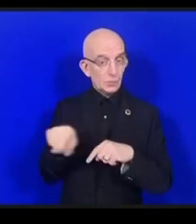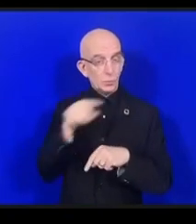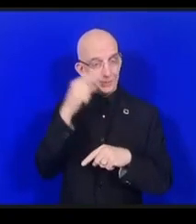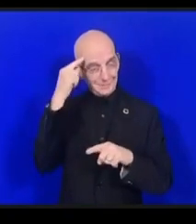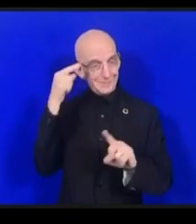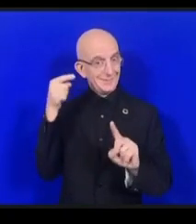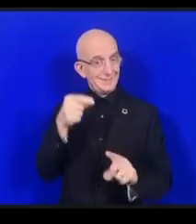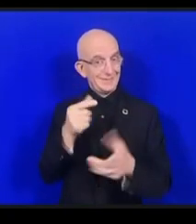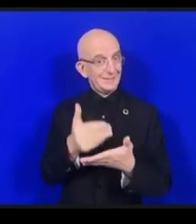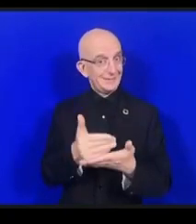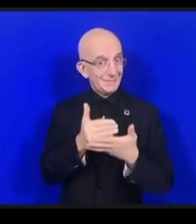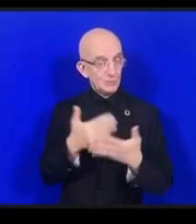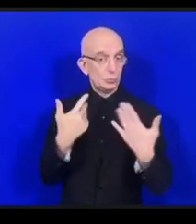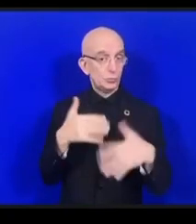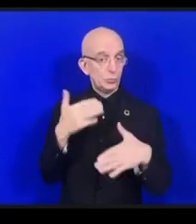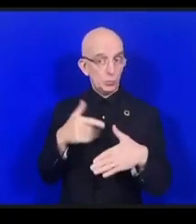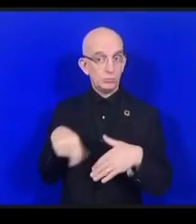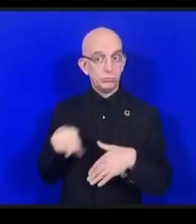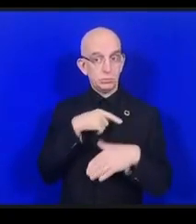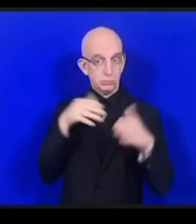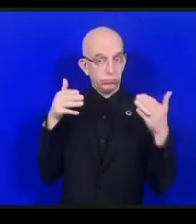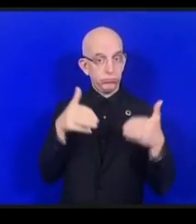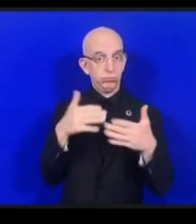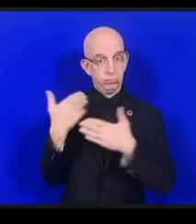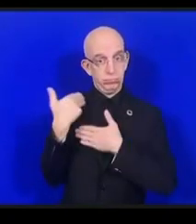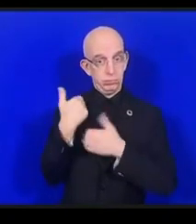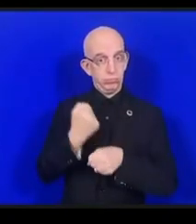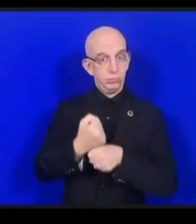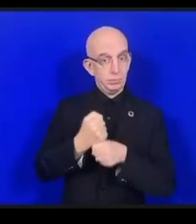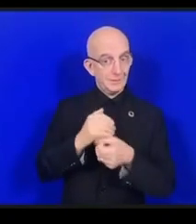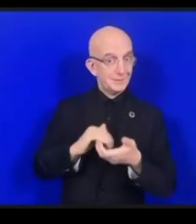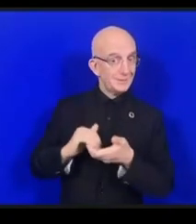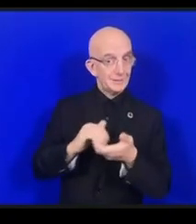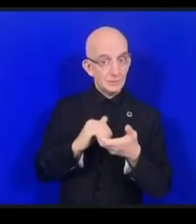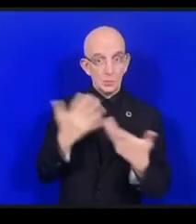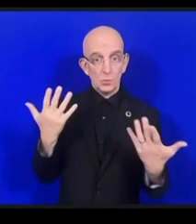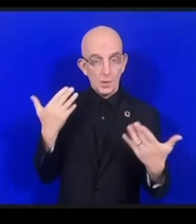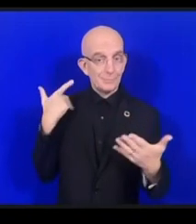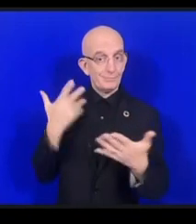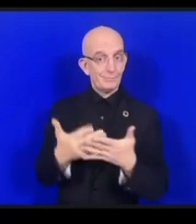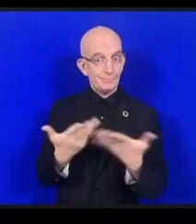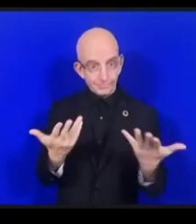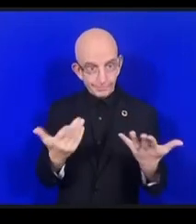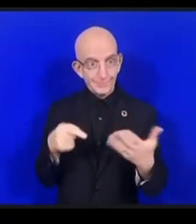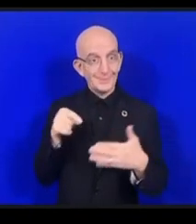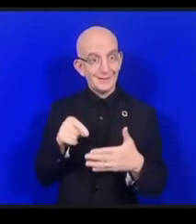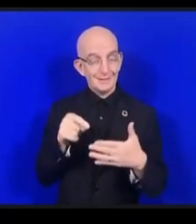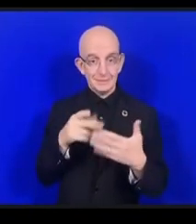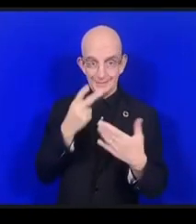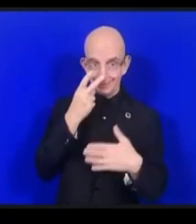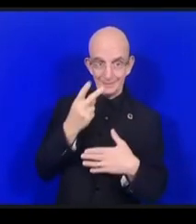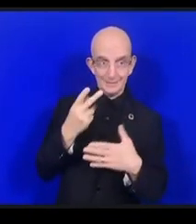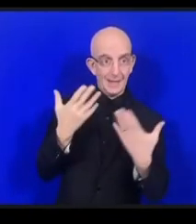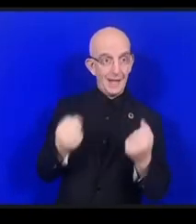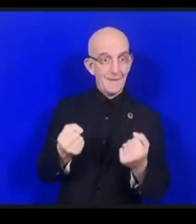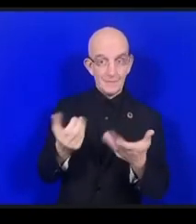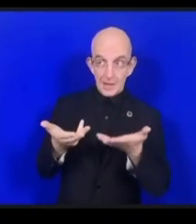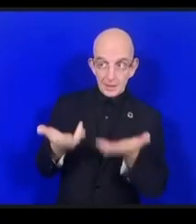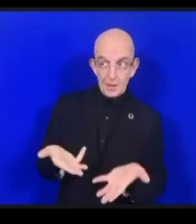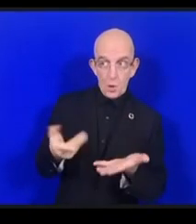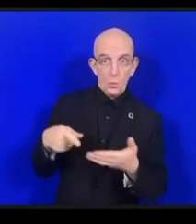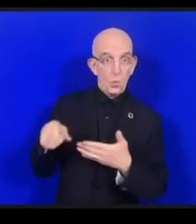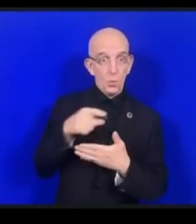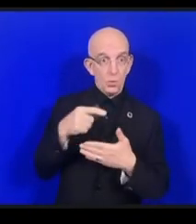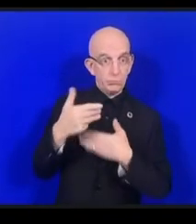notre coalition dynamique ça travaille sur l'échec de déploiement de normes sur l'ensemble